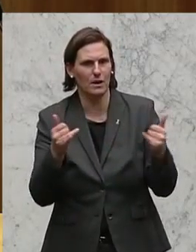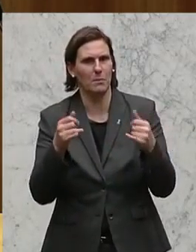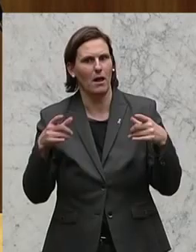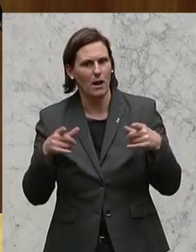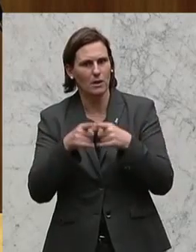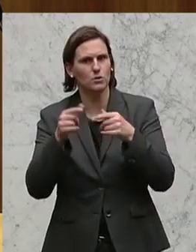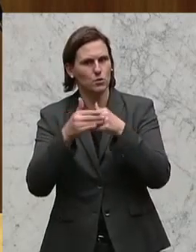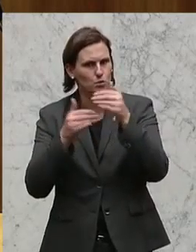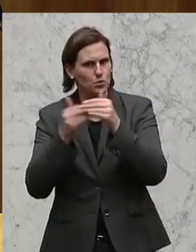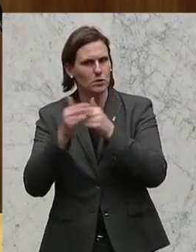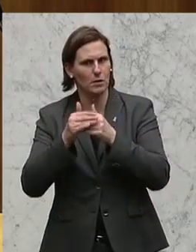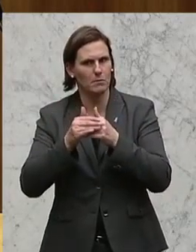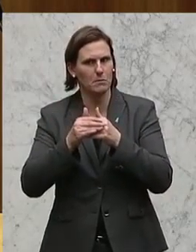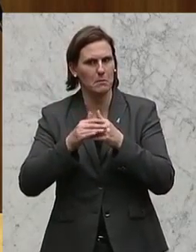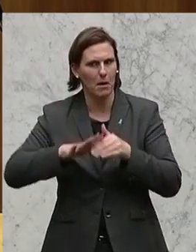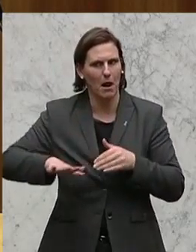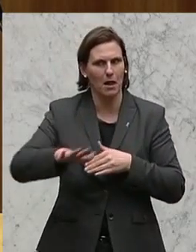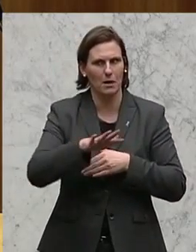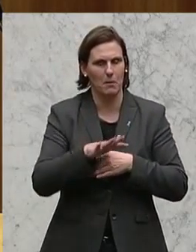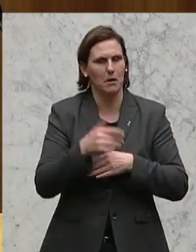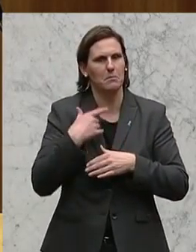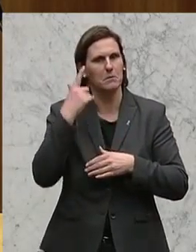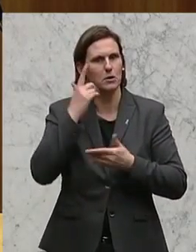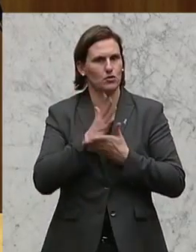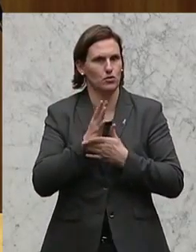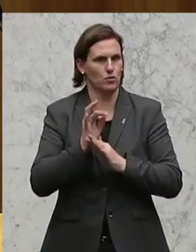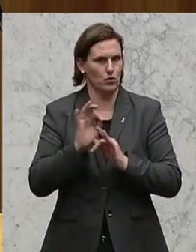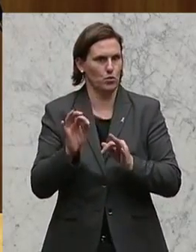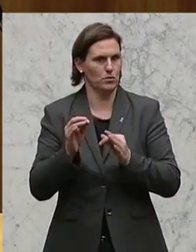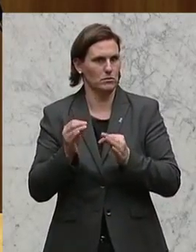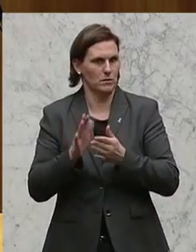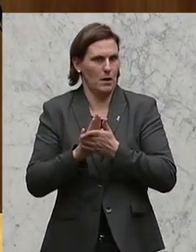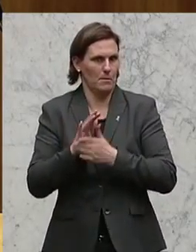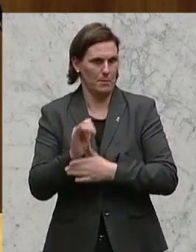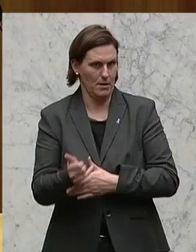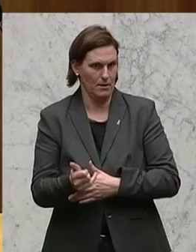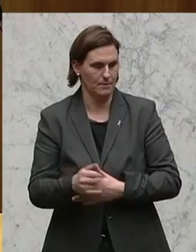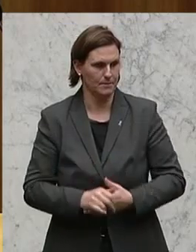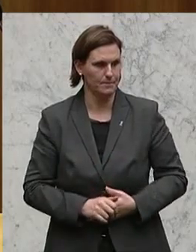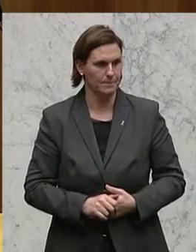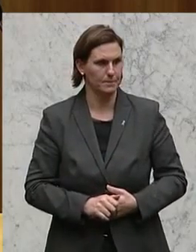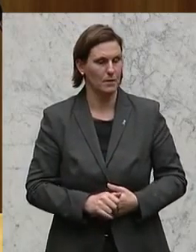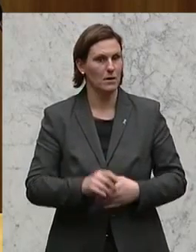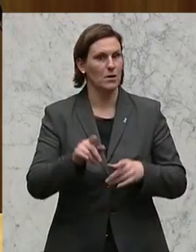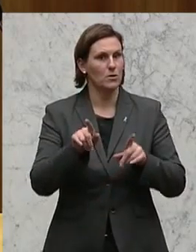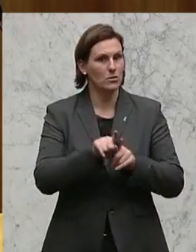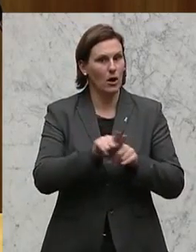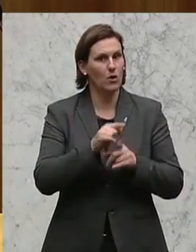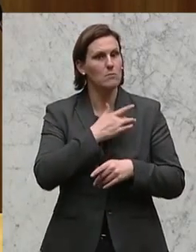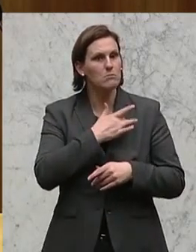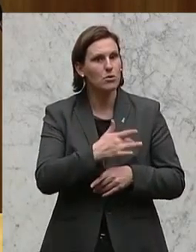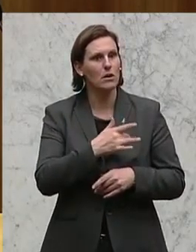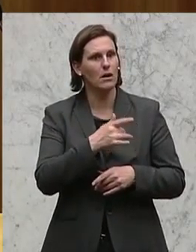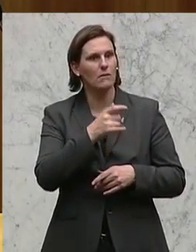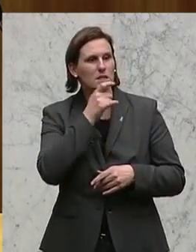und das System allgemein betrifft, glaube ich, sind wir hier sehr, sehr gut aufgestellt. Und es ist auch festzuhalten, und das muss man auch den Bürgern und den